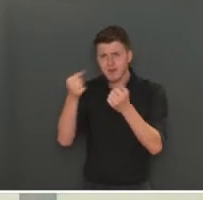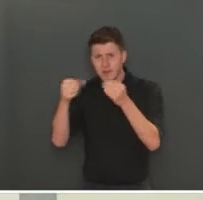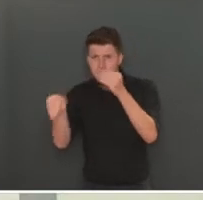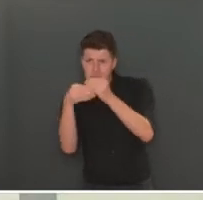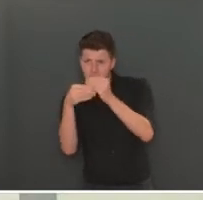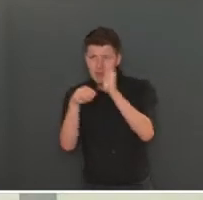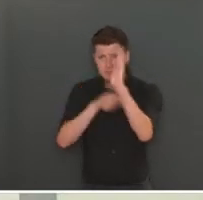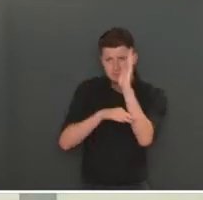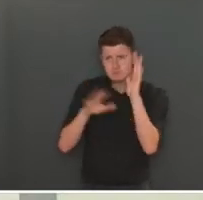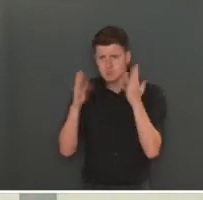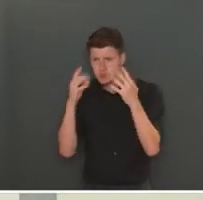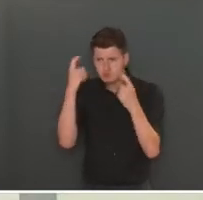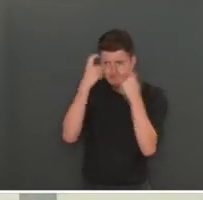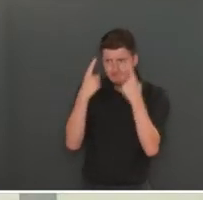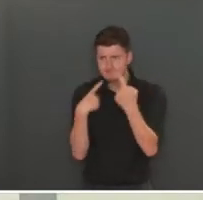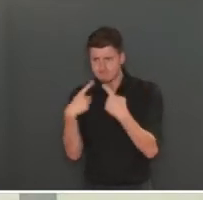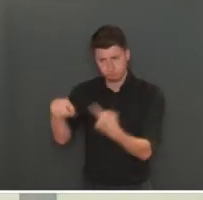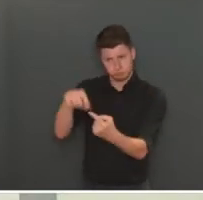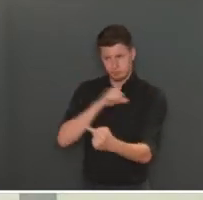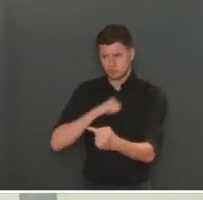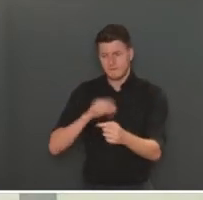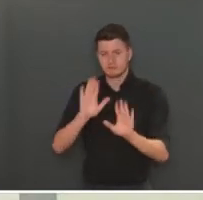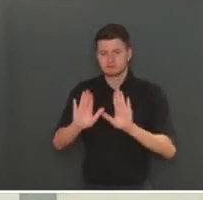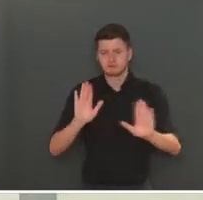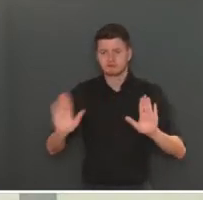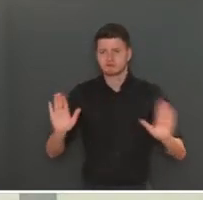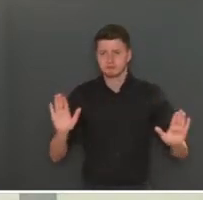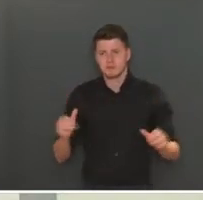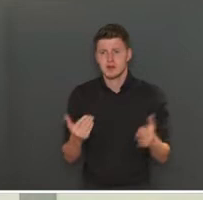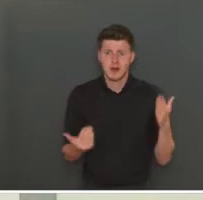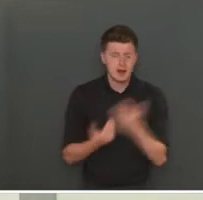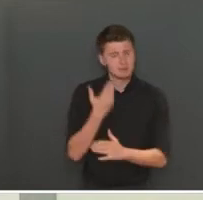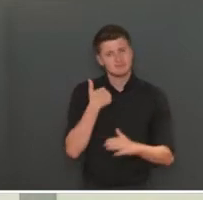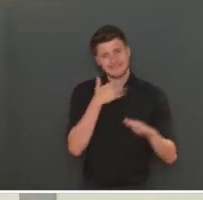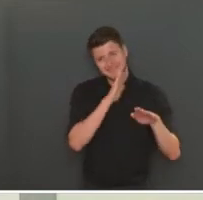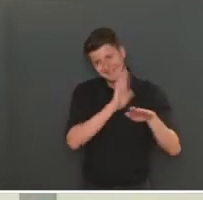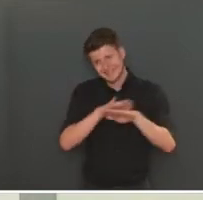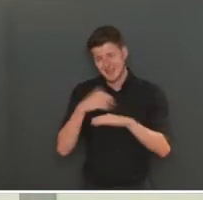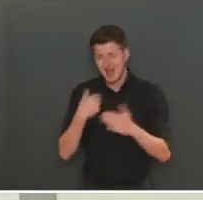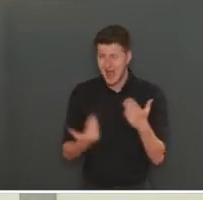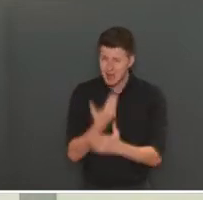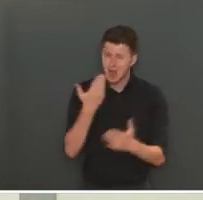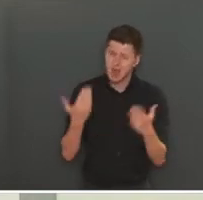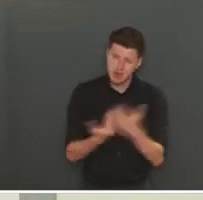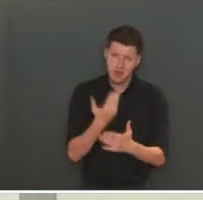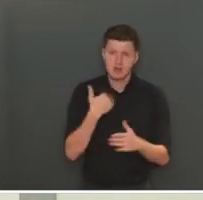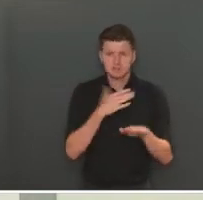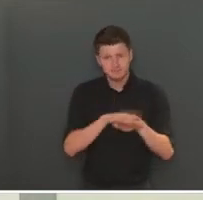les gouverneurs, envisager d'autres mesures. Et je ne répéterai jamais assez que